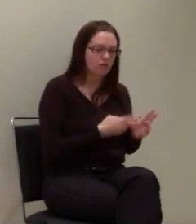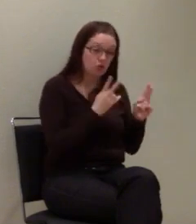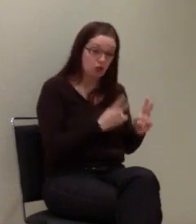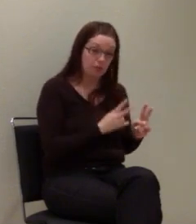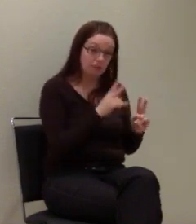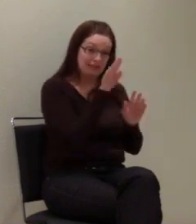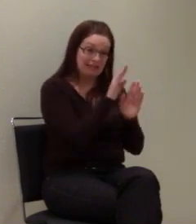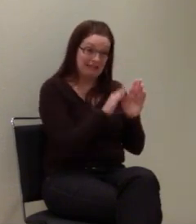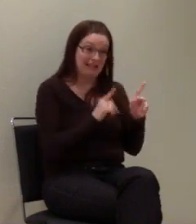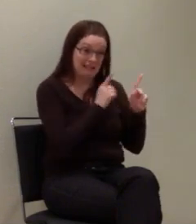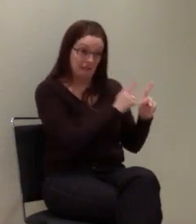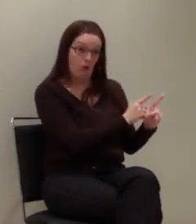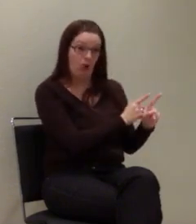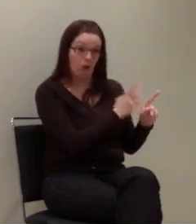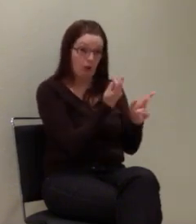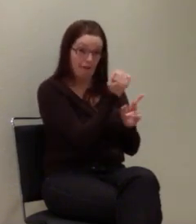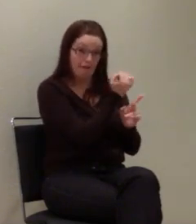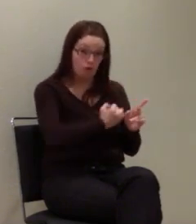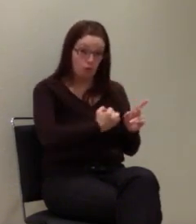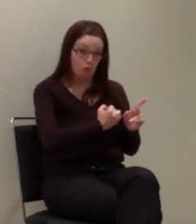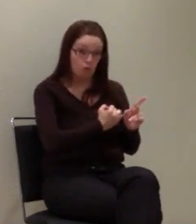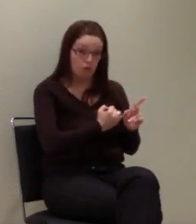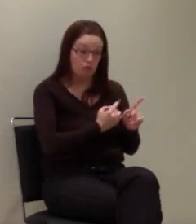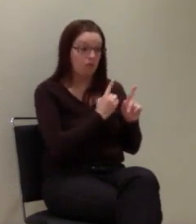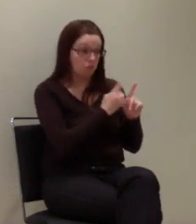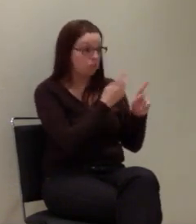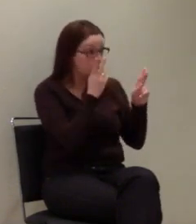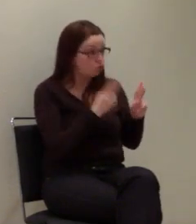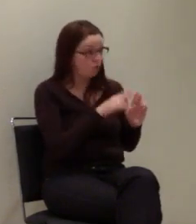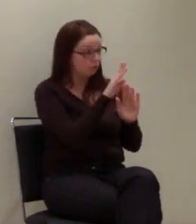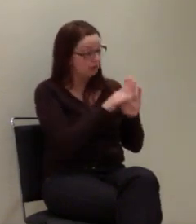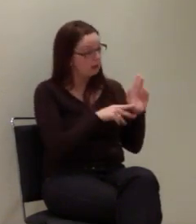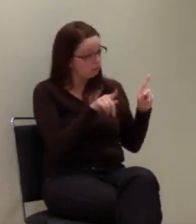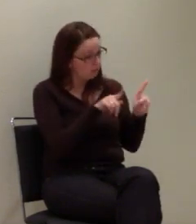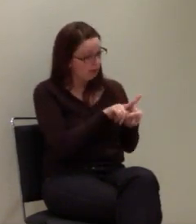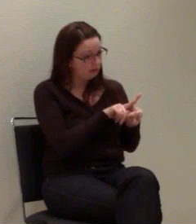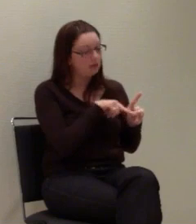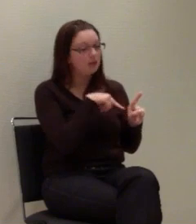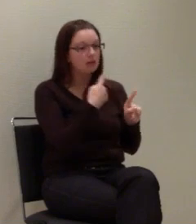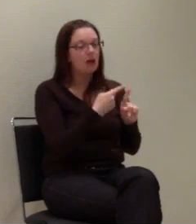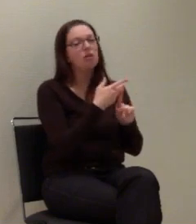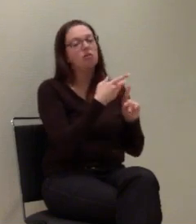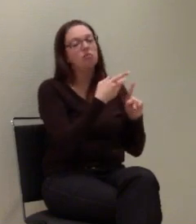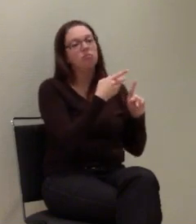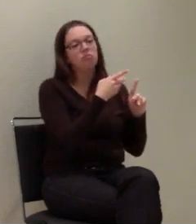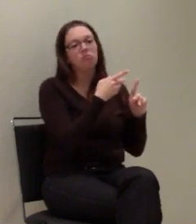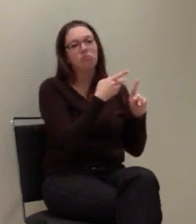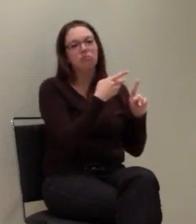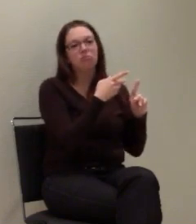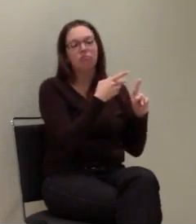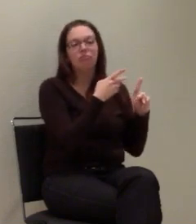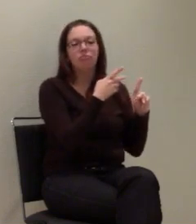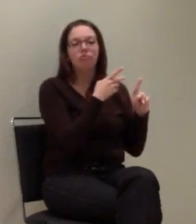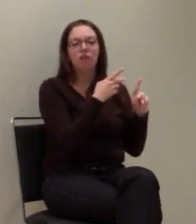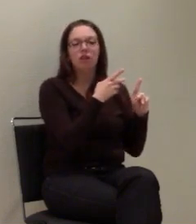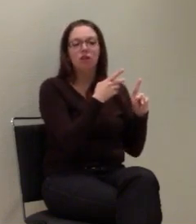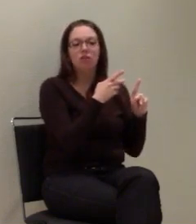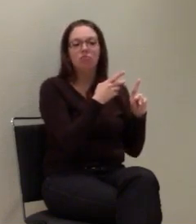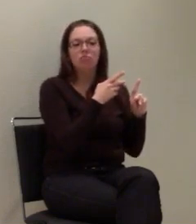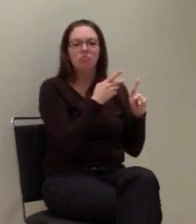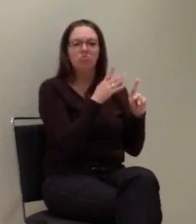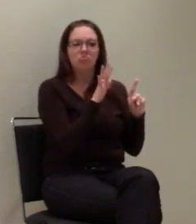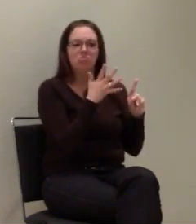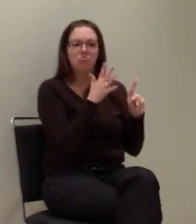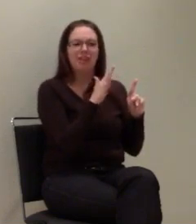das rechtens ist, dass da jetzt eine Ortung durchgeführt wird. Und dann schicken die mit einer Zeitverzögerung von